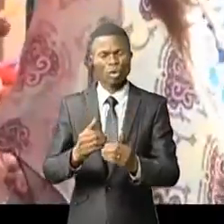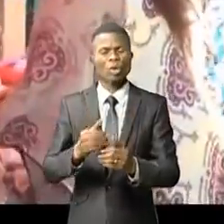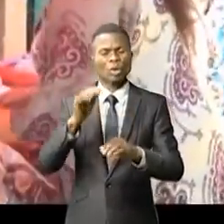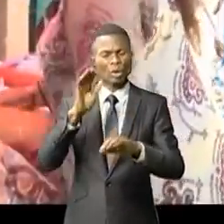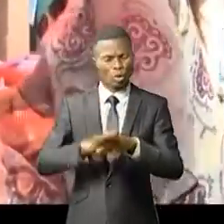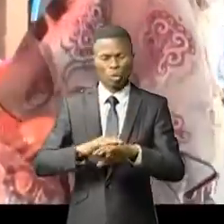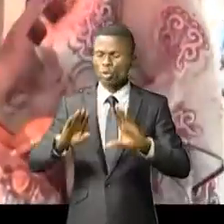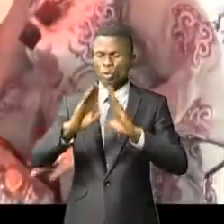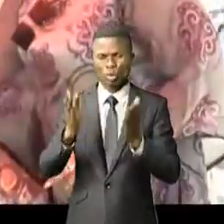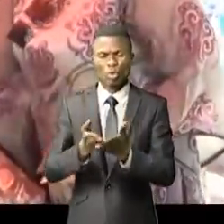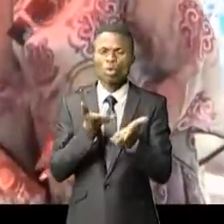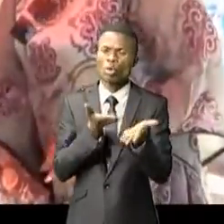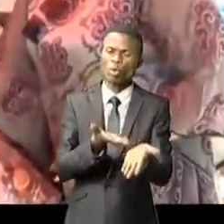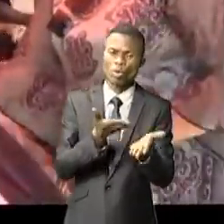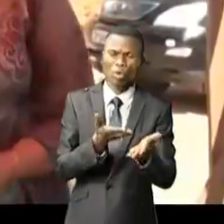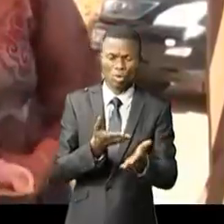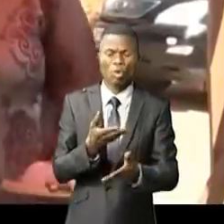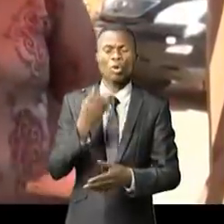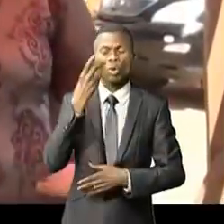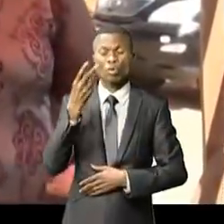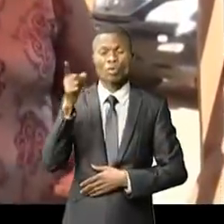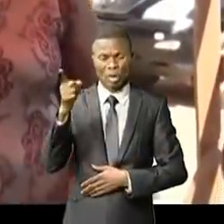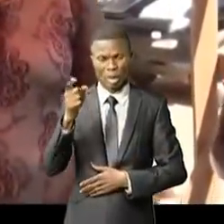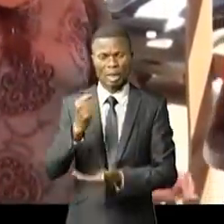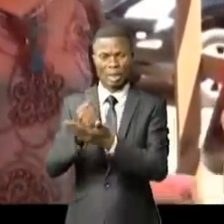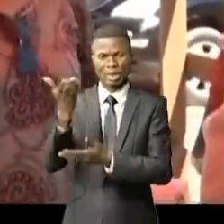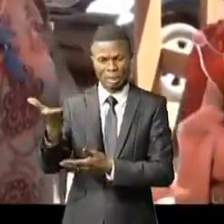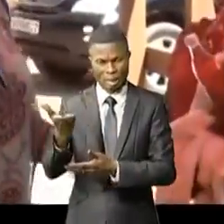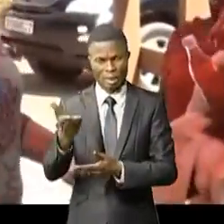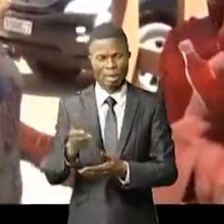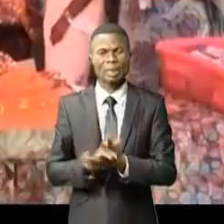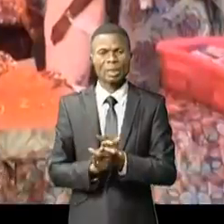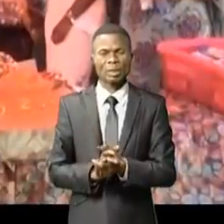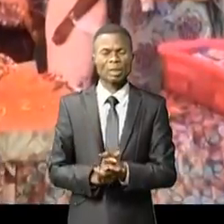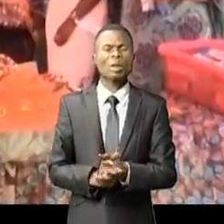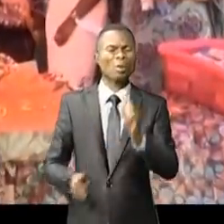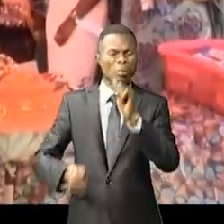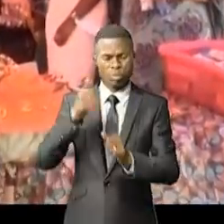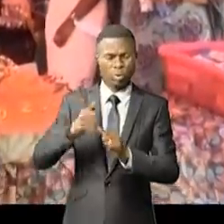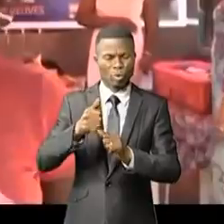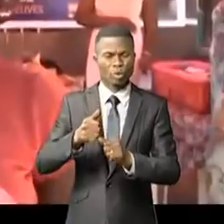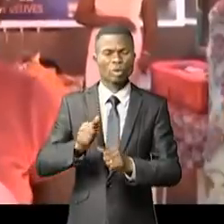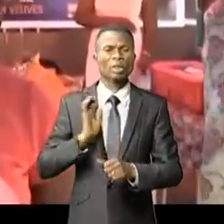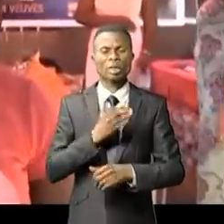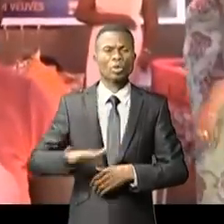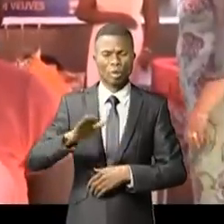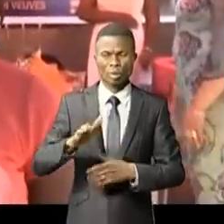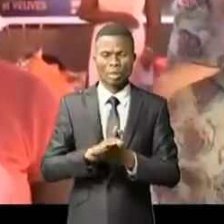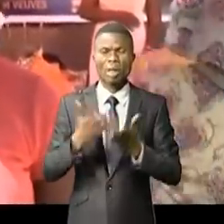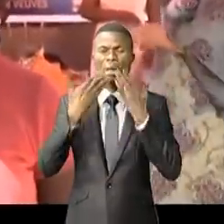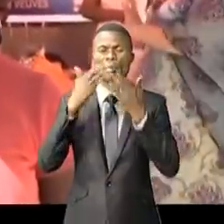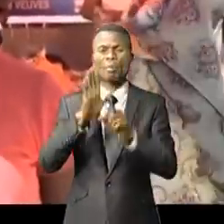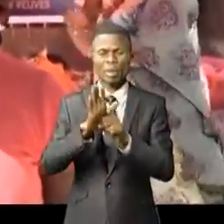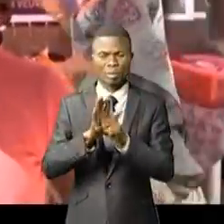cœur des beaucoup qui veulent même voir sa fondation Asimanda gagner encore du terrain au-delà même des frontières nationales. Je dis vraiment merci à la